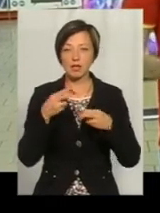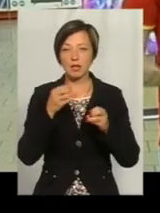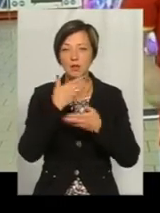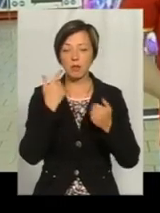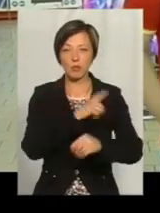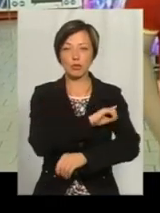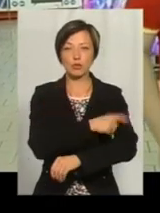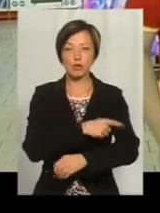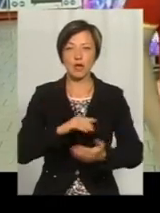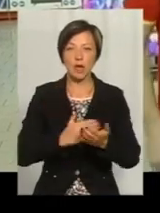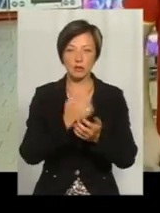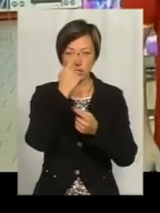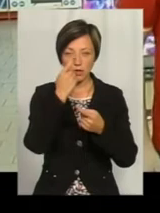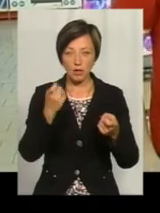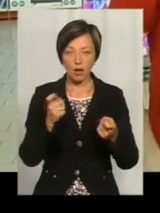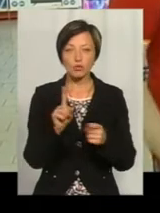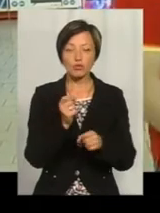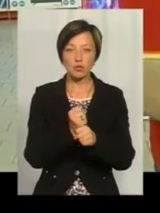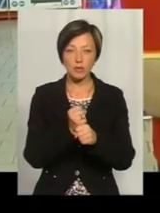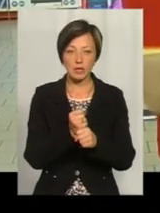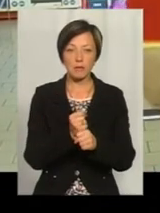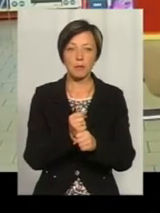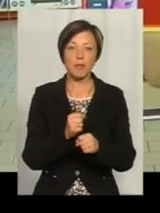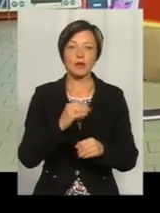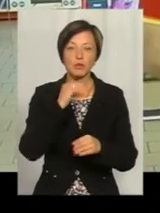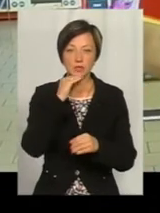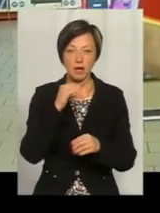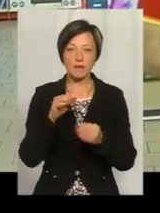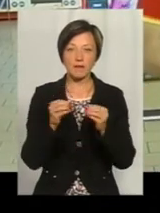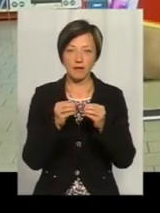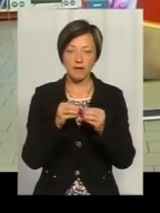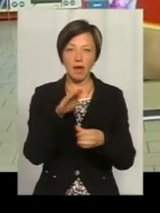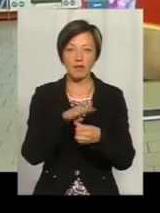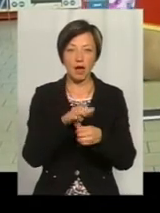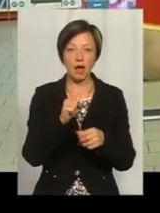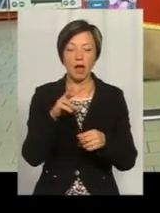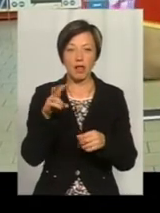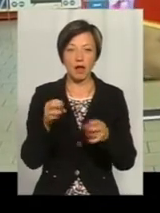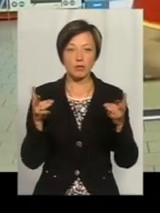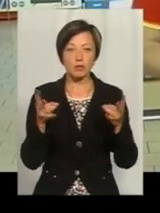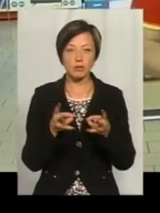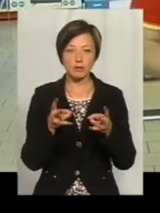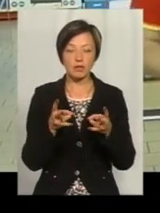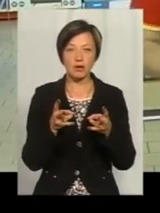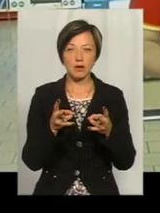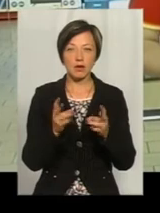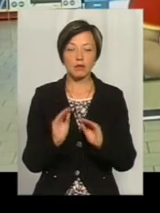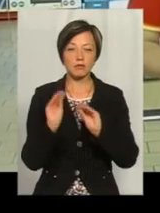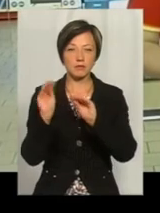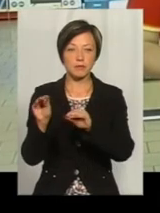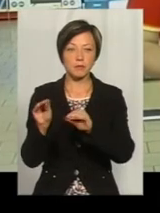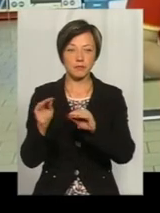потужного якісного сигнала? В принципі, буде достатньо тієї же антени, але вже потрібно її буде винести на